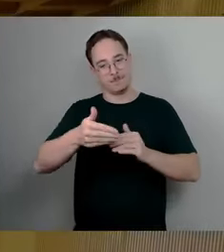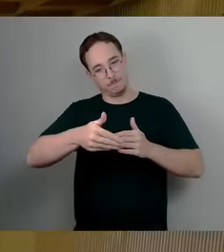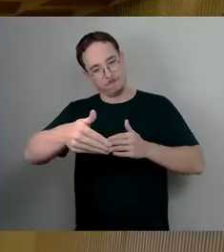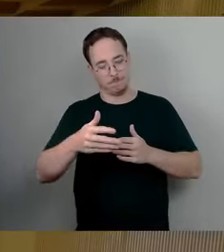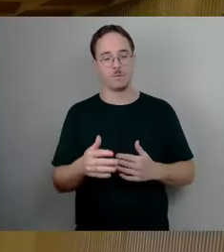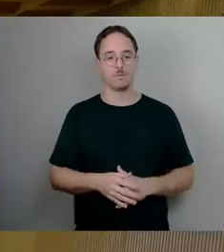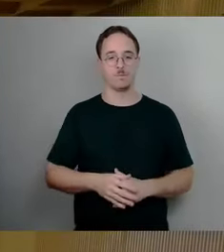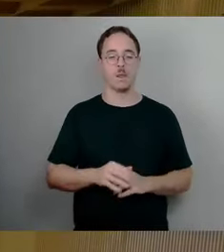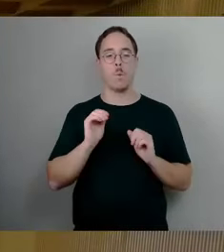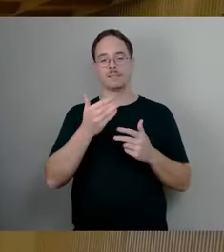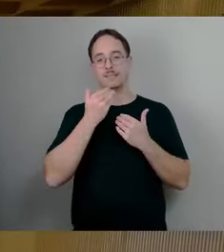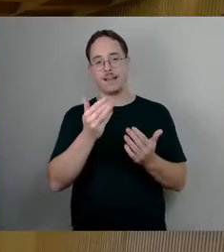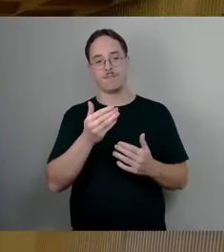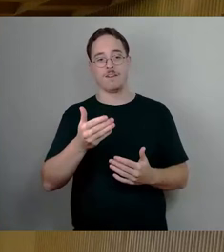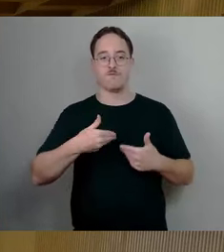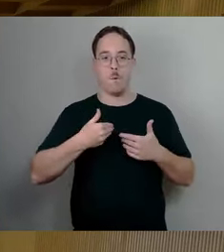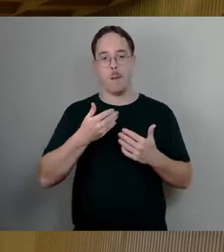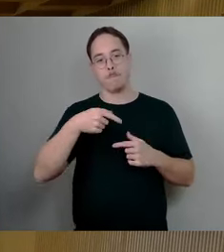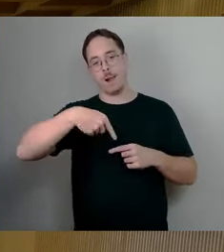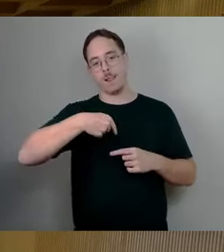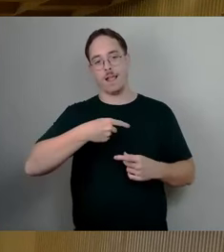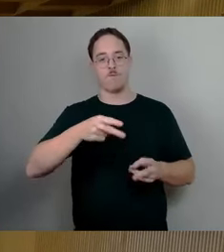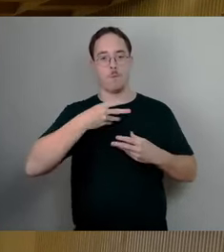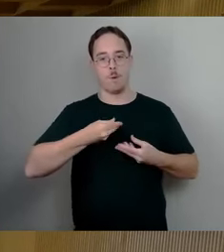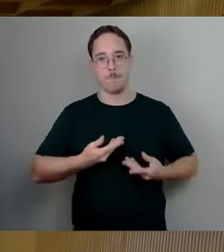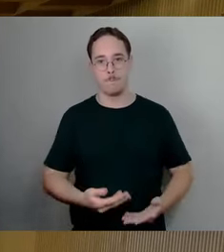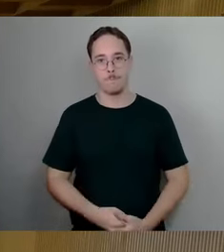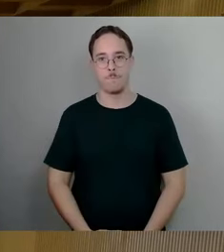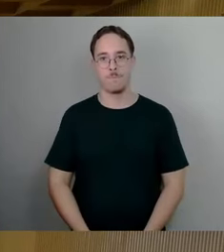Als nächstes ist die AfD-Fraktion an der Reihe. Dagen, bitte schön.